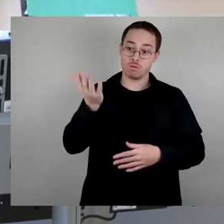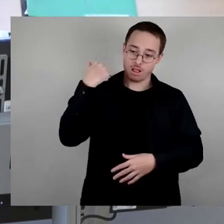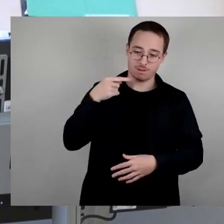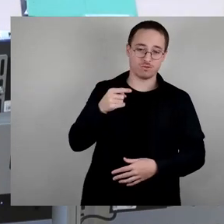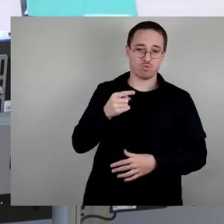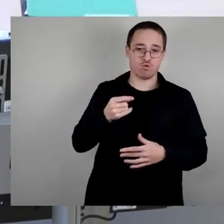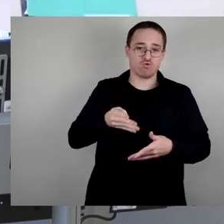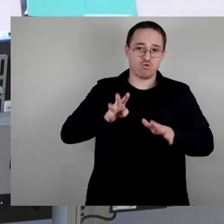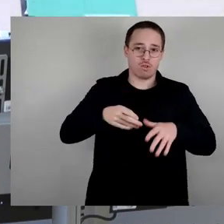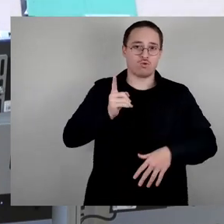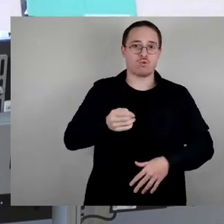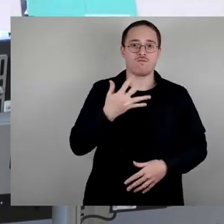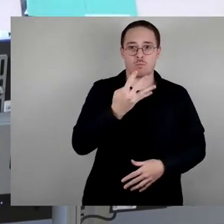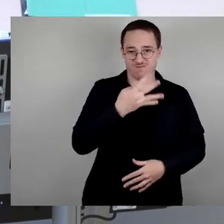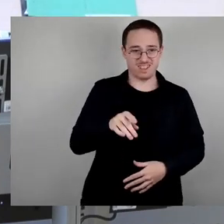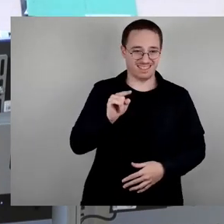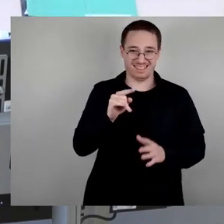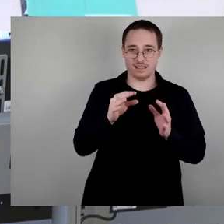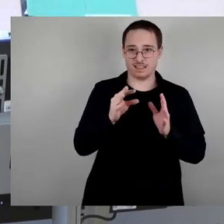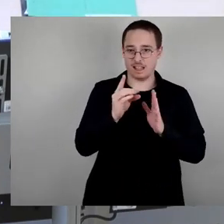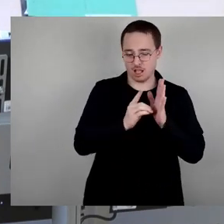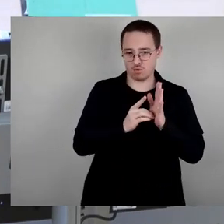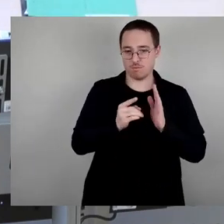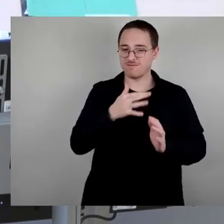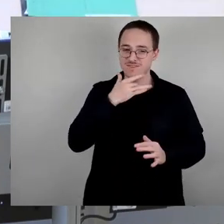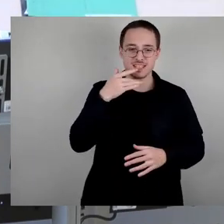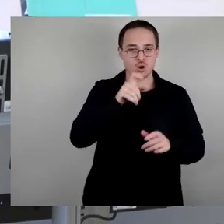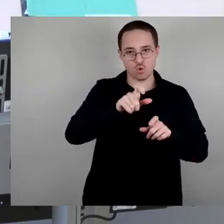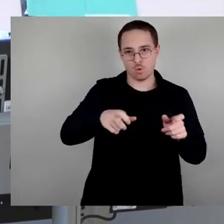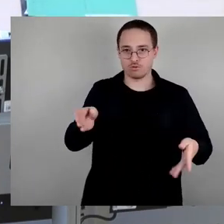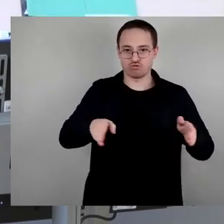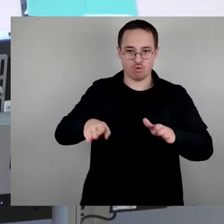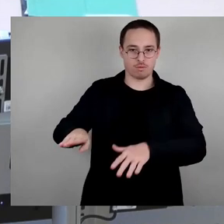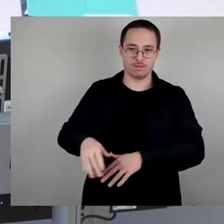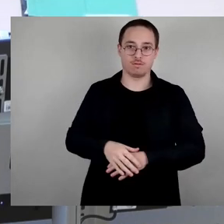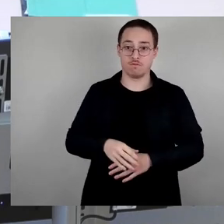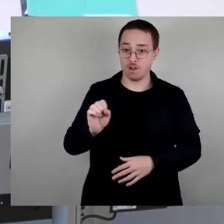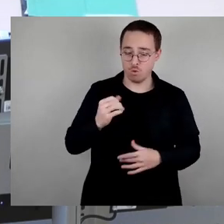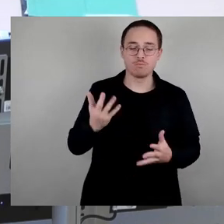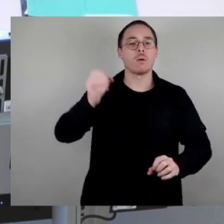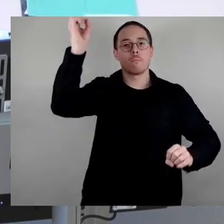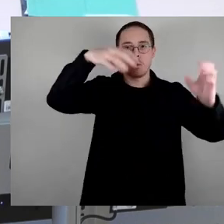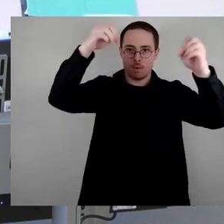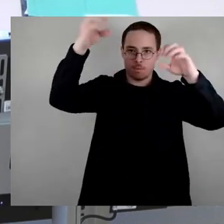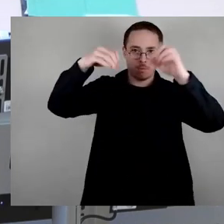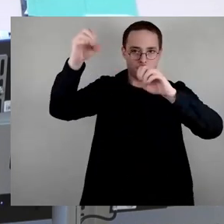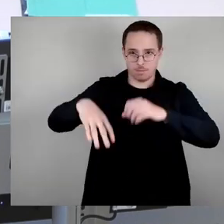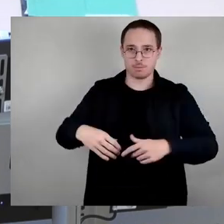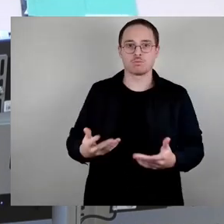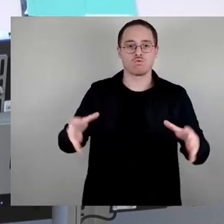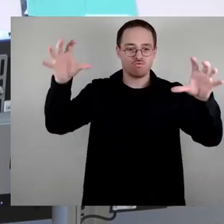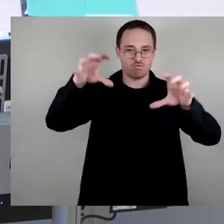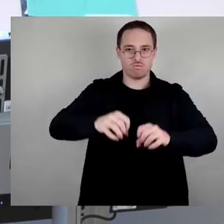wurden Opfer von Bombenangriffen der Alliierten in den letzten Kriegsmonaten des Zweiten Weltkrieges. Der Krieg, der von Deutschland